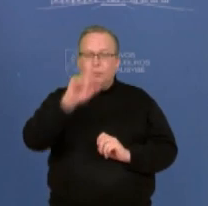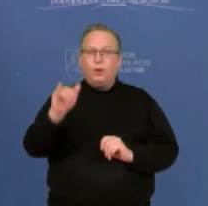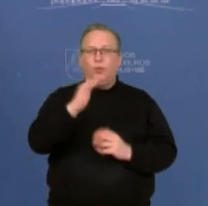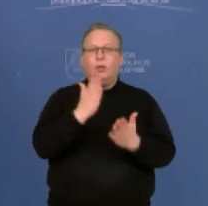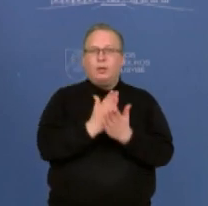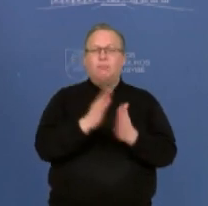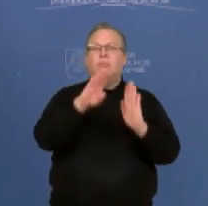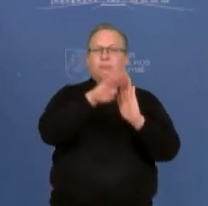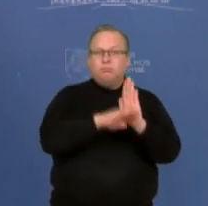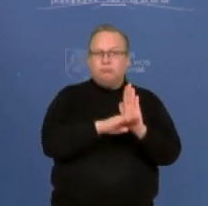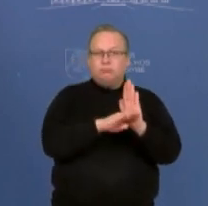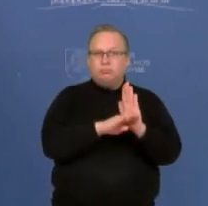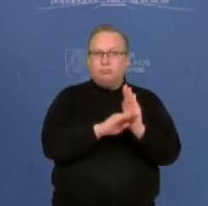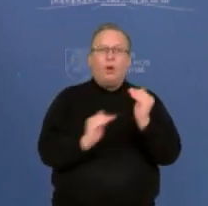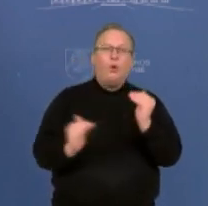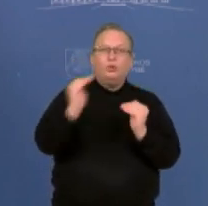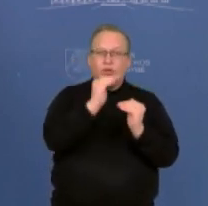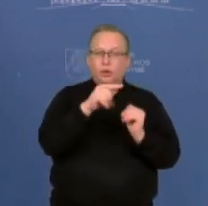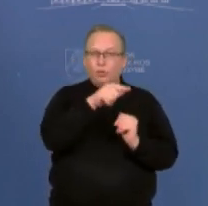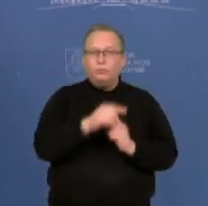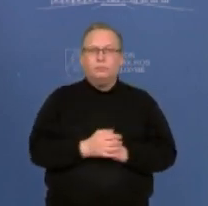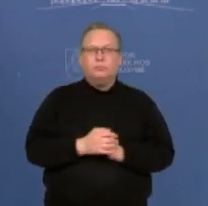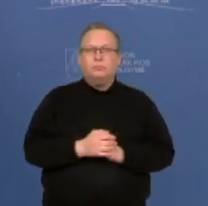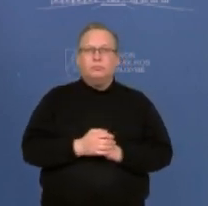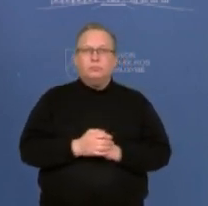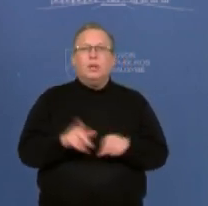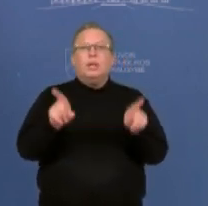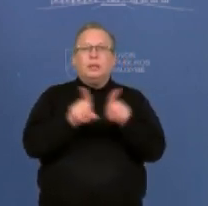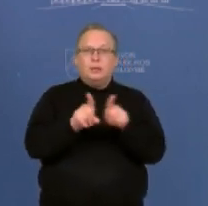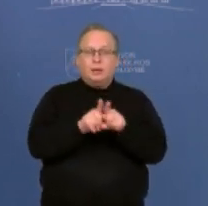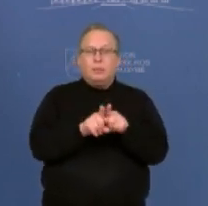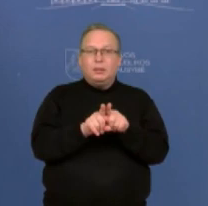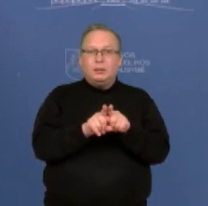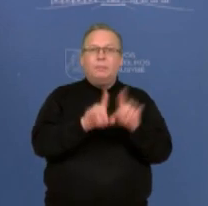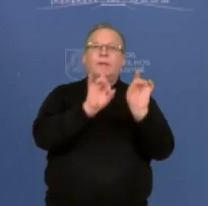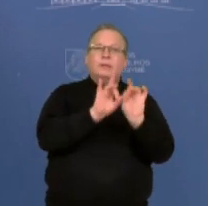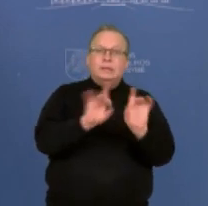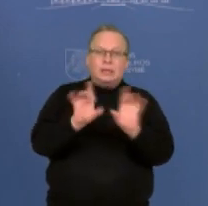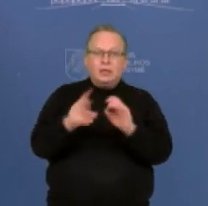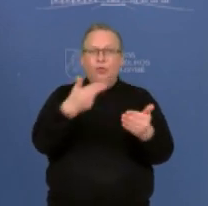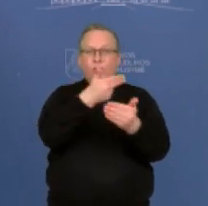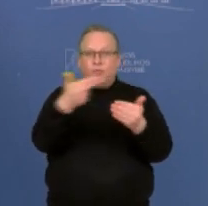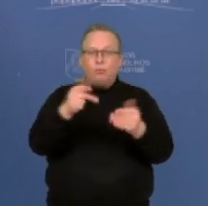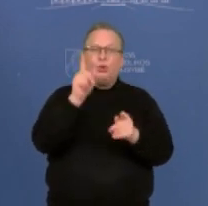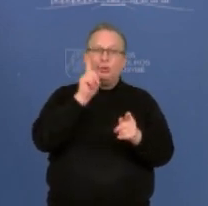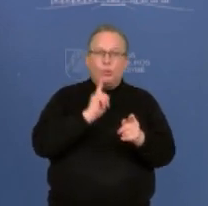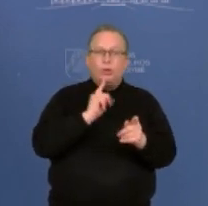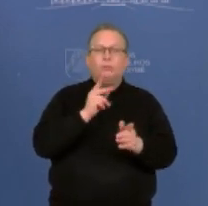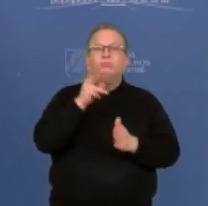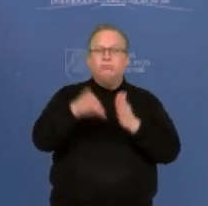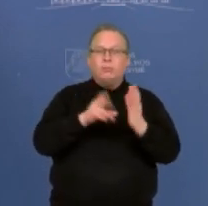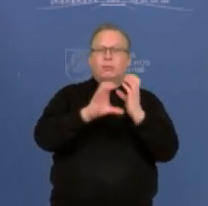viršinybės principas. Ir dėl to, na, skirtingi juridiniai asmenys nori krovinius gabenti būtent per Lietuvą,